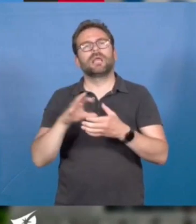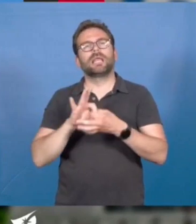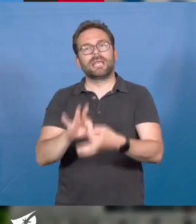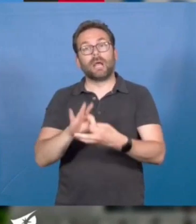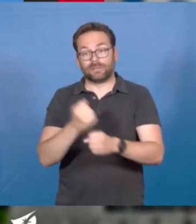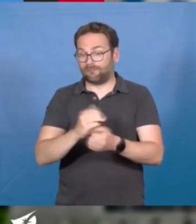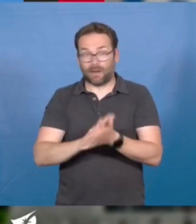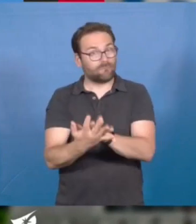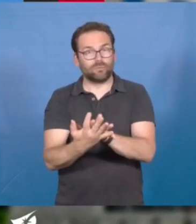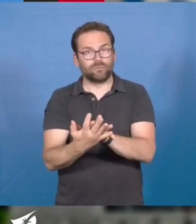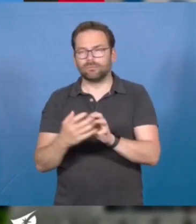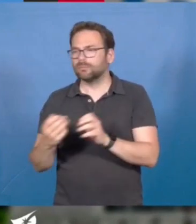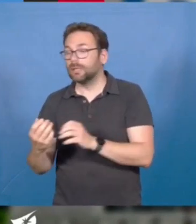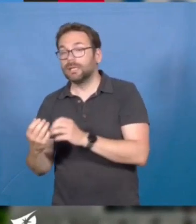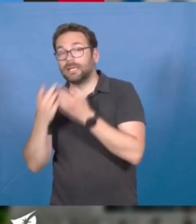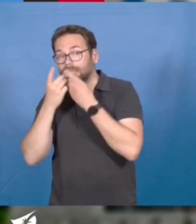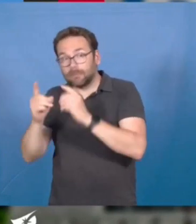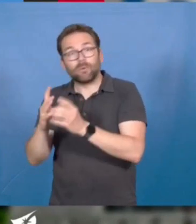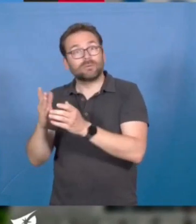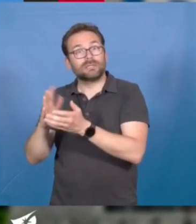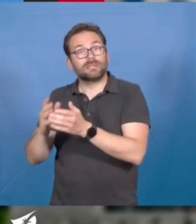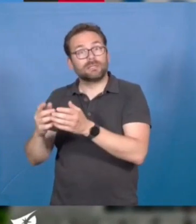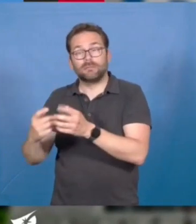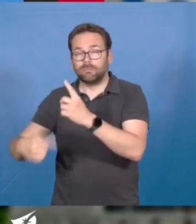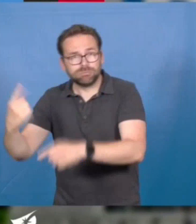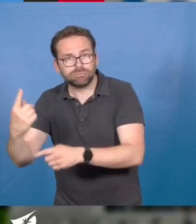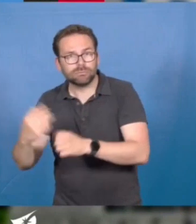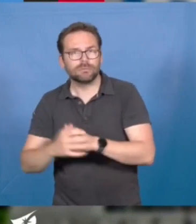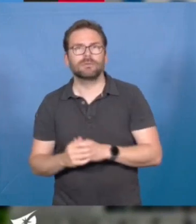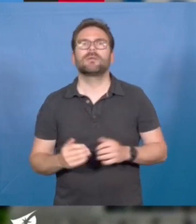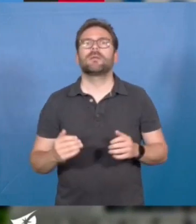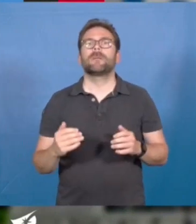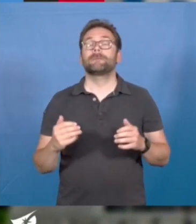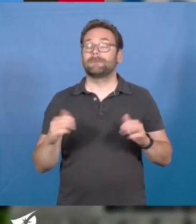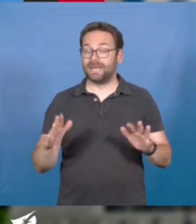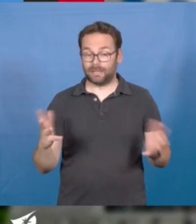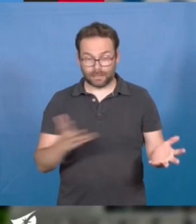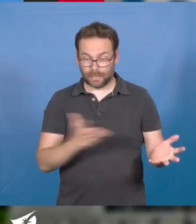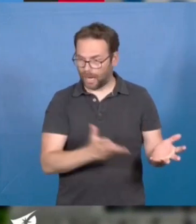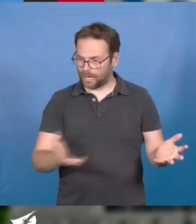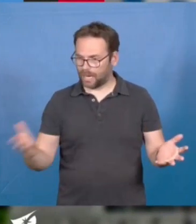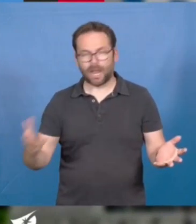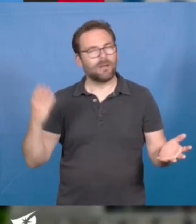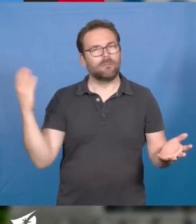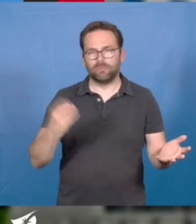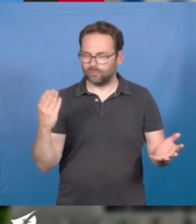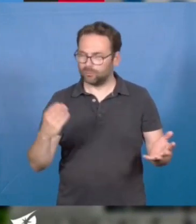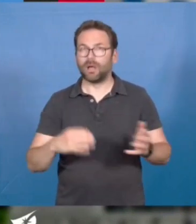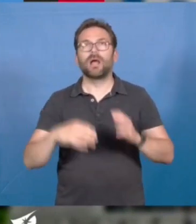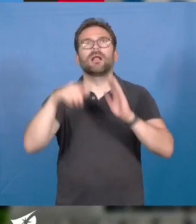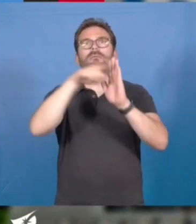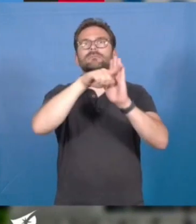travail et renouveau démocratique, mais dans un cadre que nous voudrons toujours respectueux, toujours conforme aux valeurs